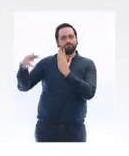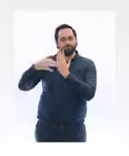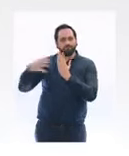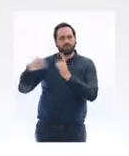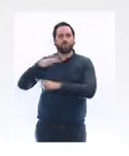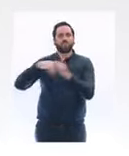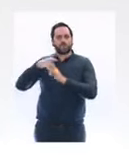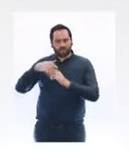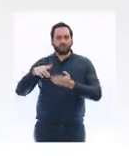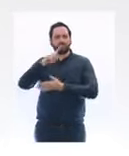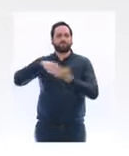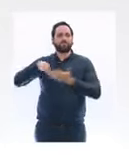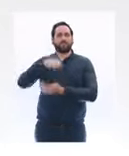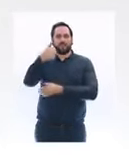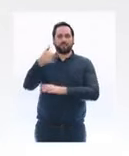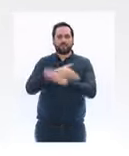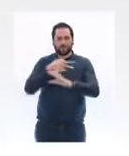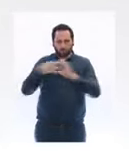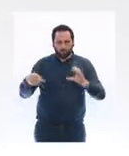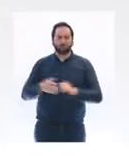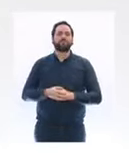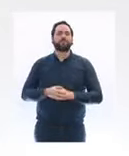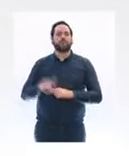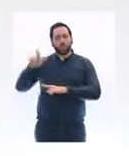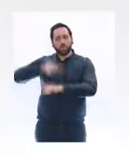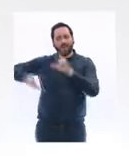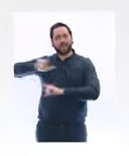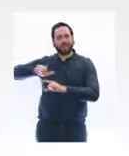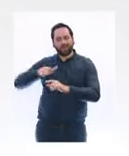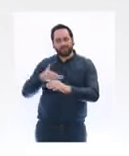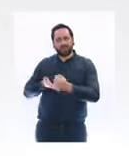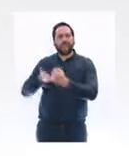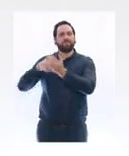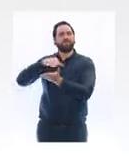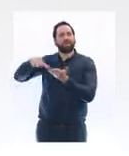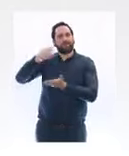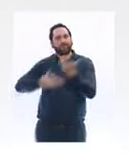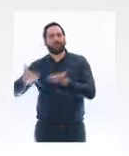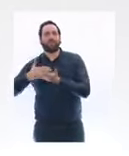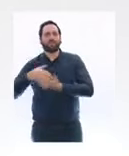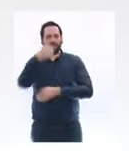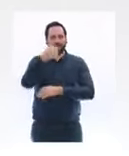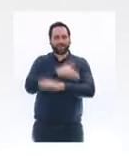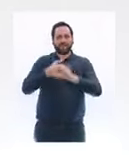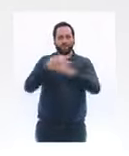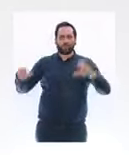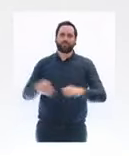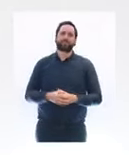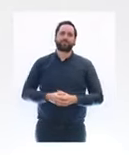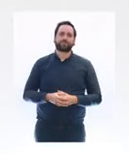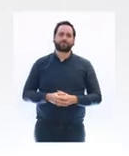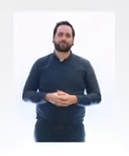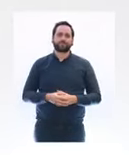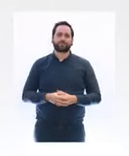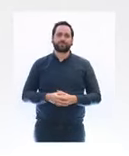1 milliard d'euros pour prendre en charge une partie des loyers des entreprises. Par souci de précaution et comme nous l'avons toujours